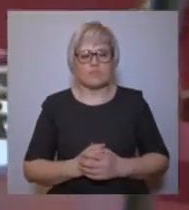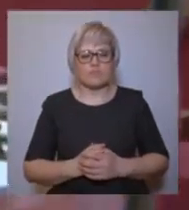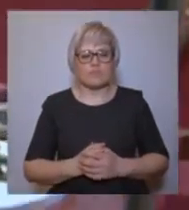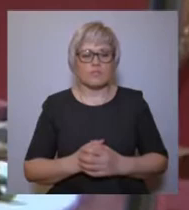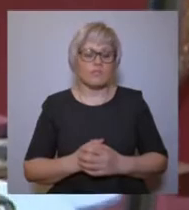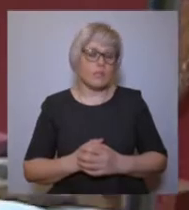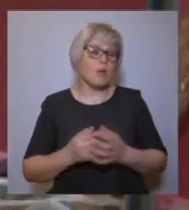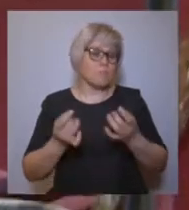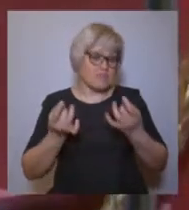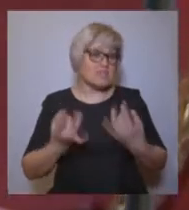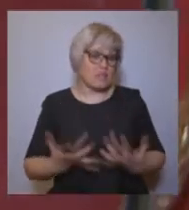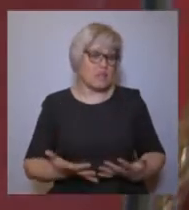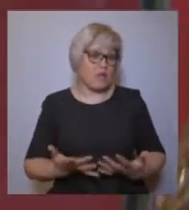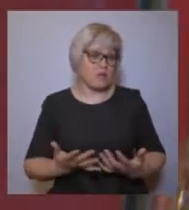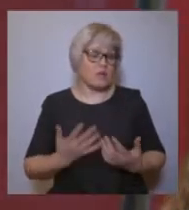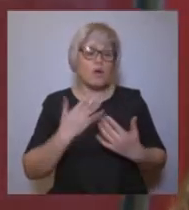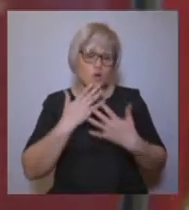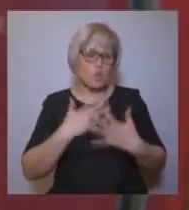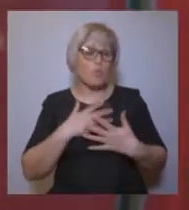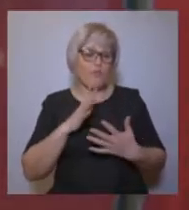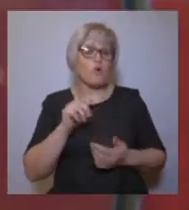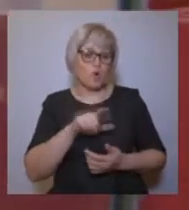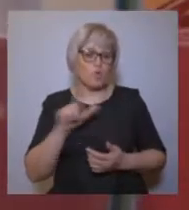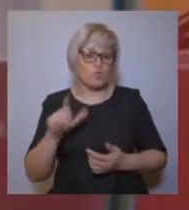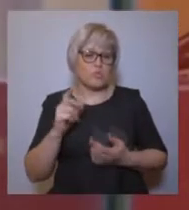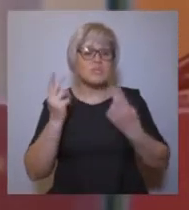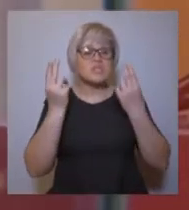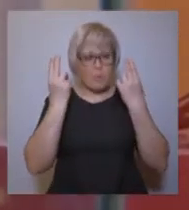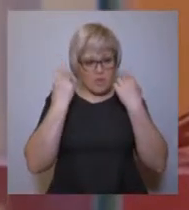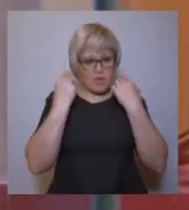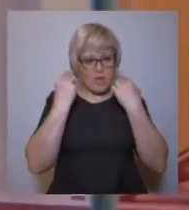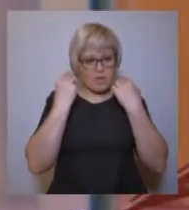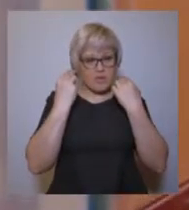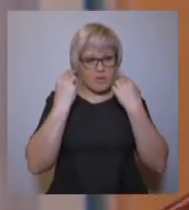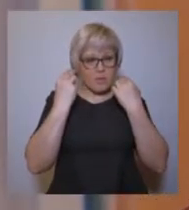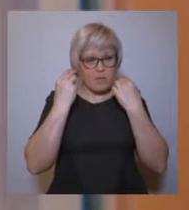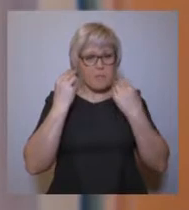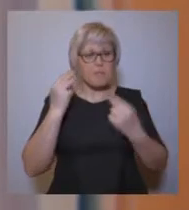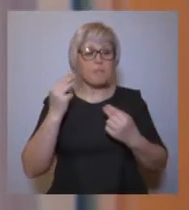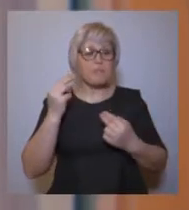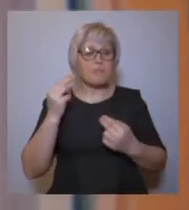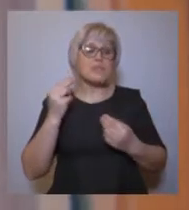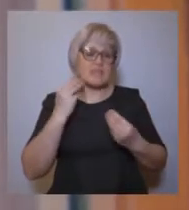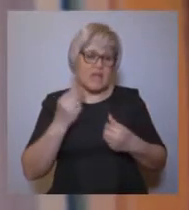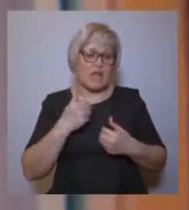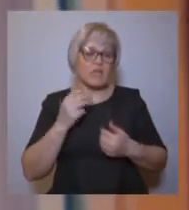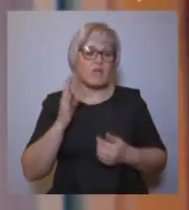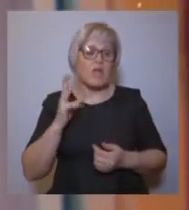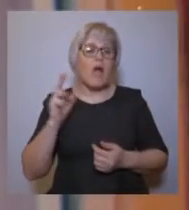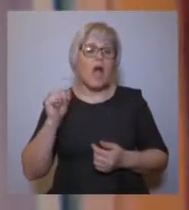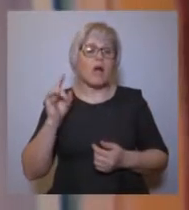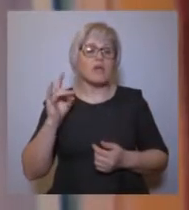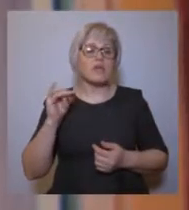Простота, любовь к людям и необычайное смирение притягивали к архипастырю сердца диких, но столь же простых остяков, вагулов и других